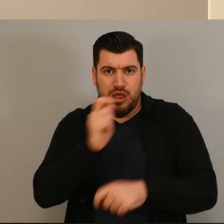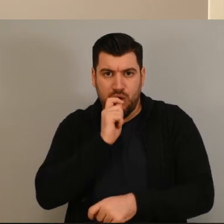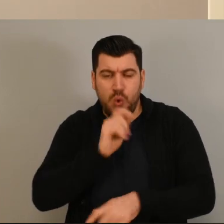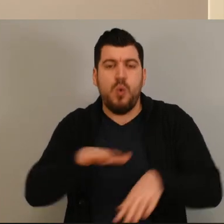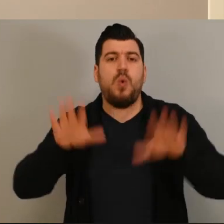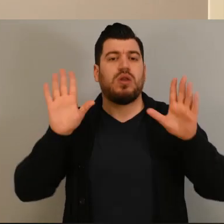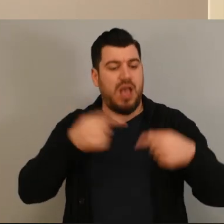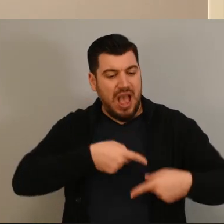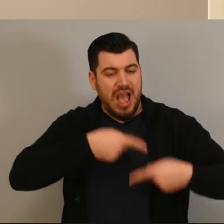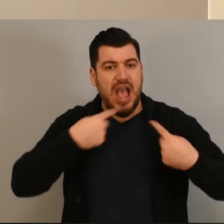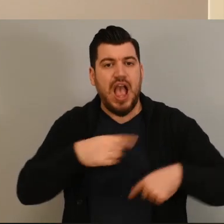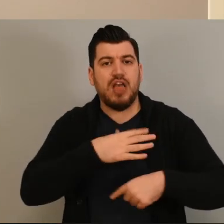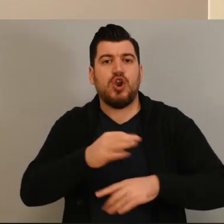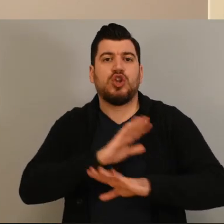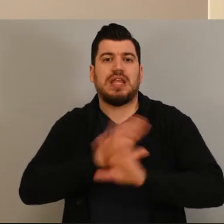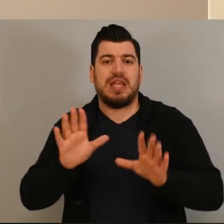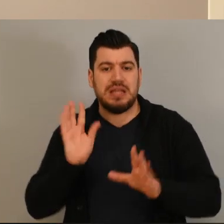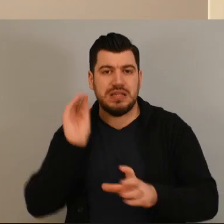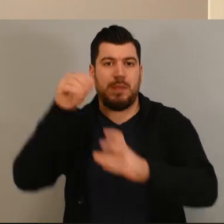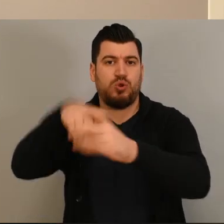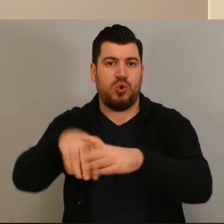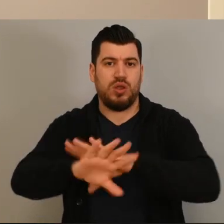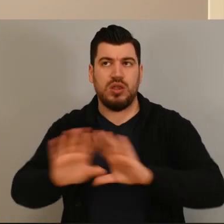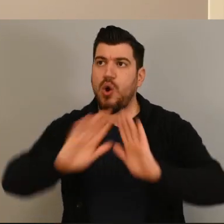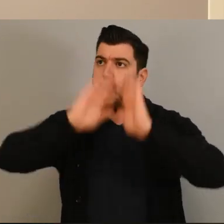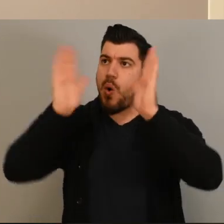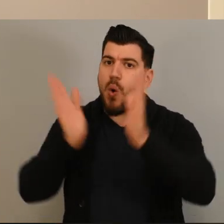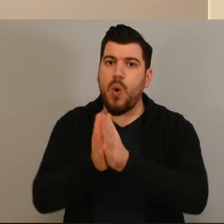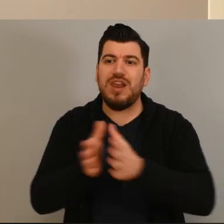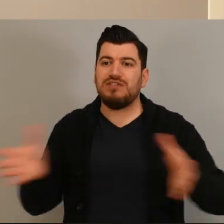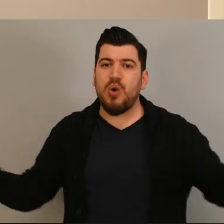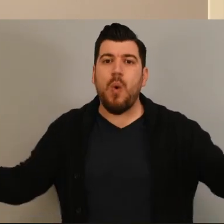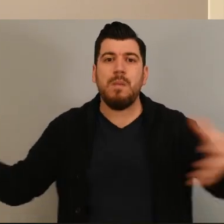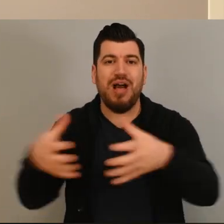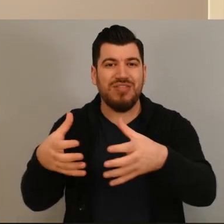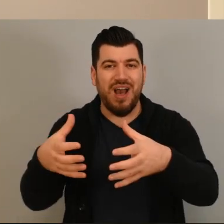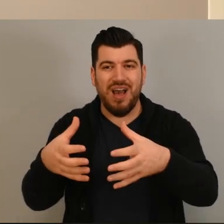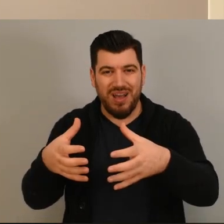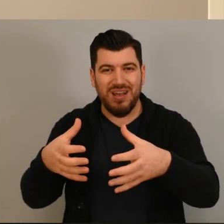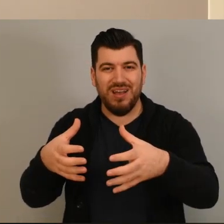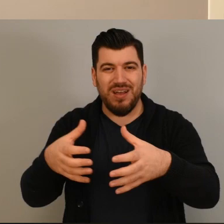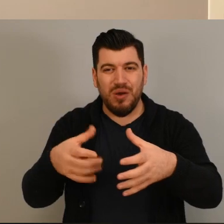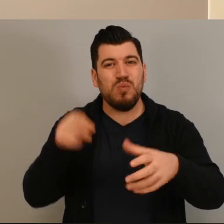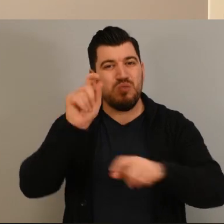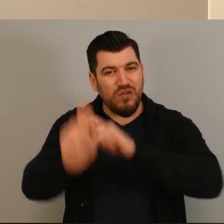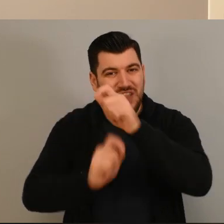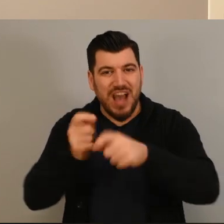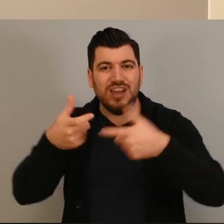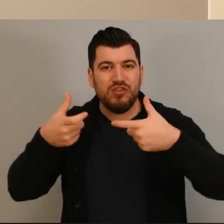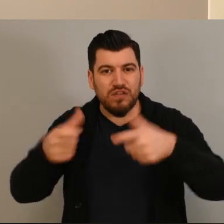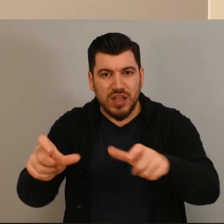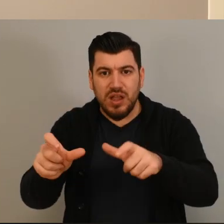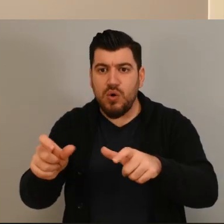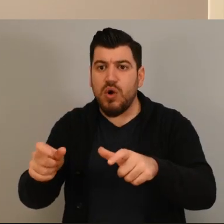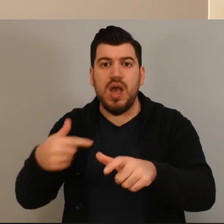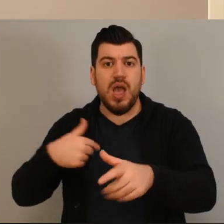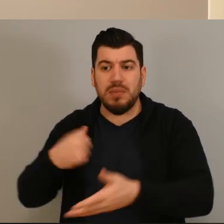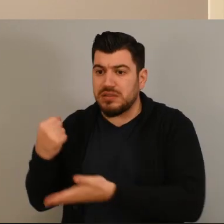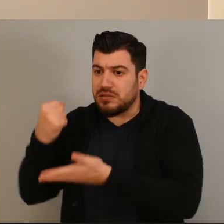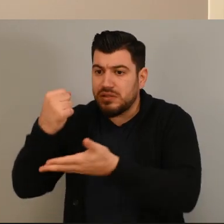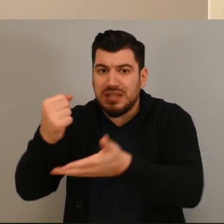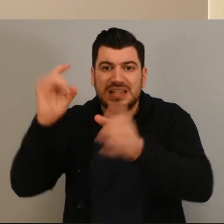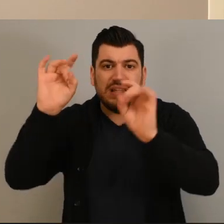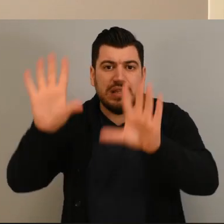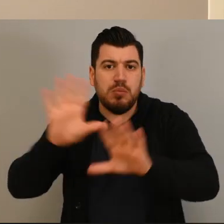είμαστε επαγγελματίες δημοσιογράφοι με πλήρη εθελοντική συμμετοχή όλης αυτής της μεγάλης ομάδας παραγωγής αυτού του βίντεο